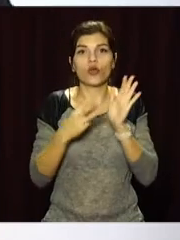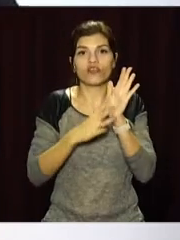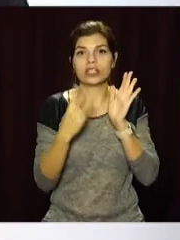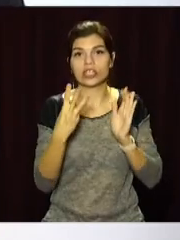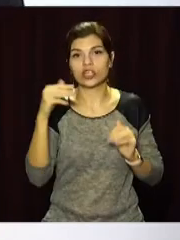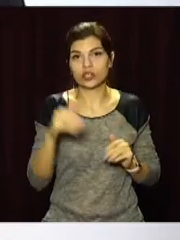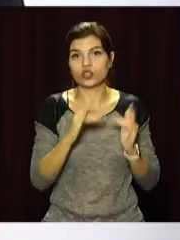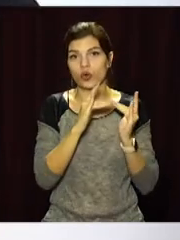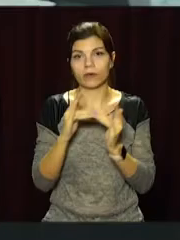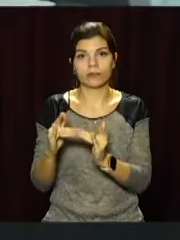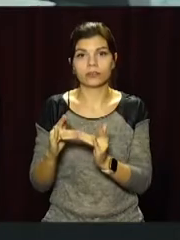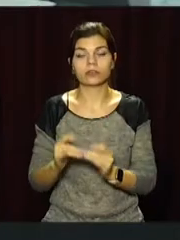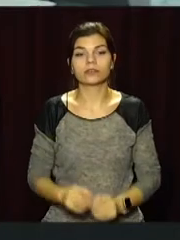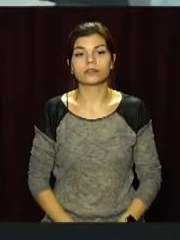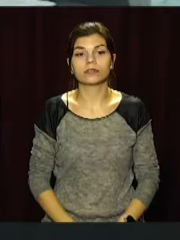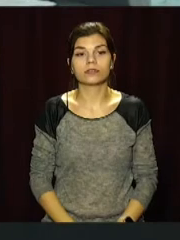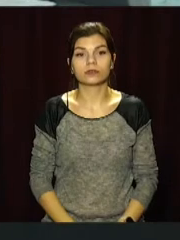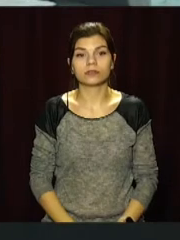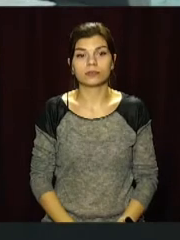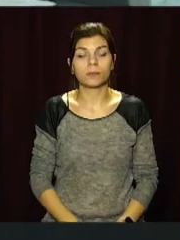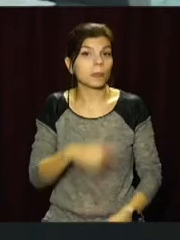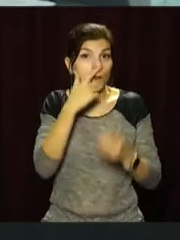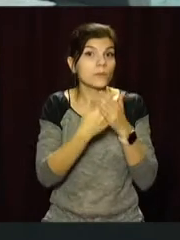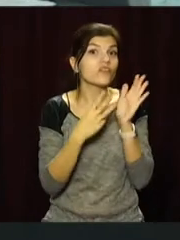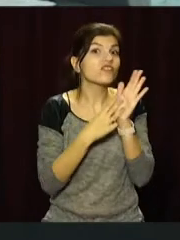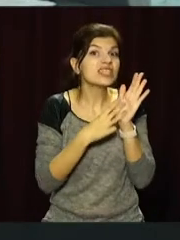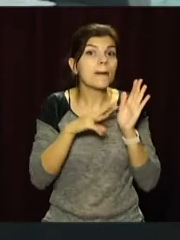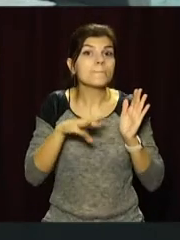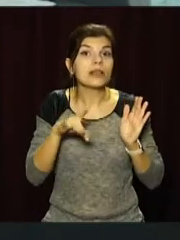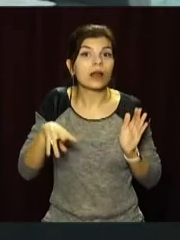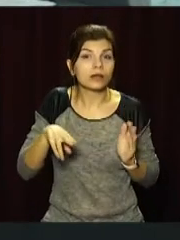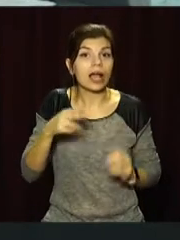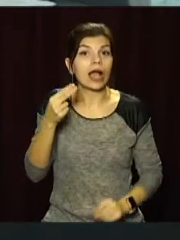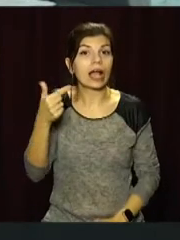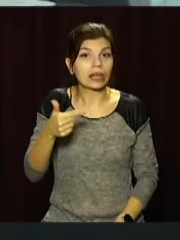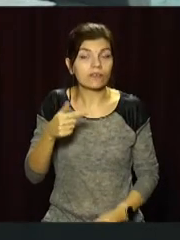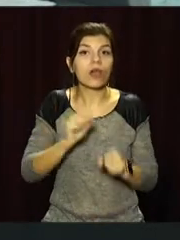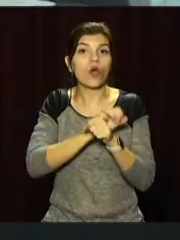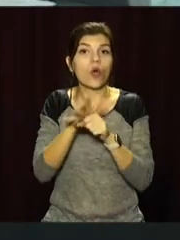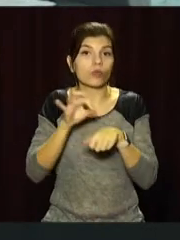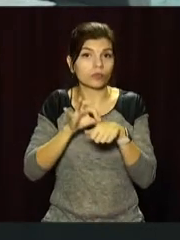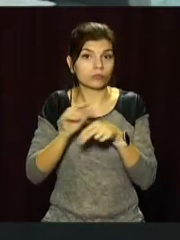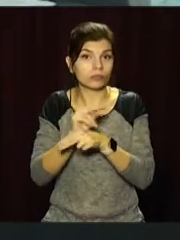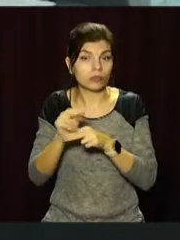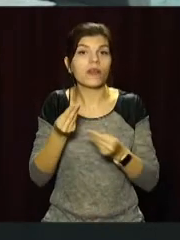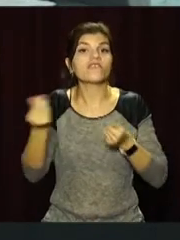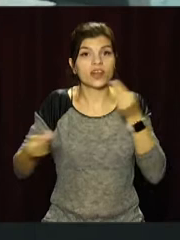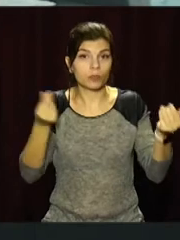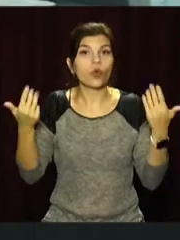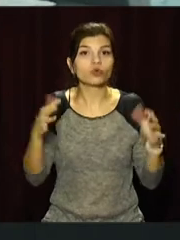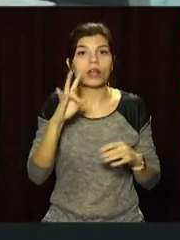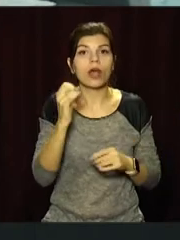тисяч ліжок. Понад 8 мільярдів гривень за лікування ковідних пацієнтів виплатила вже